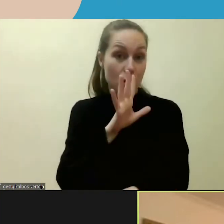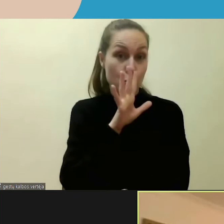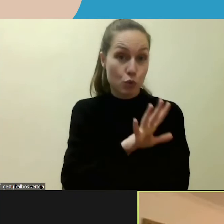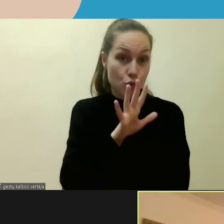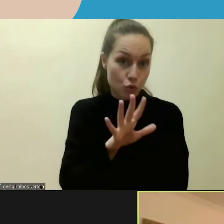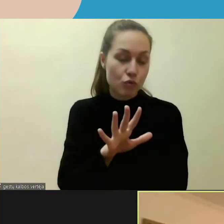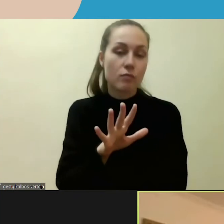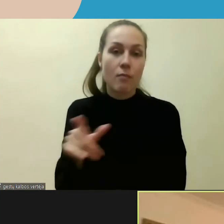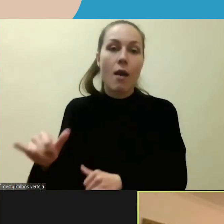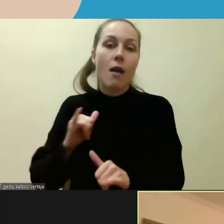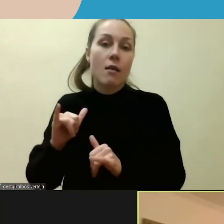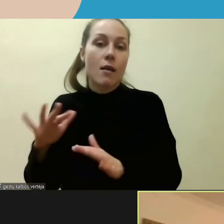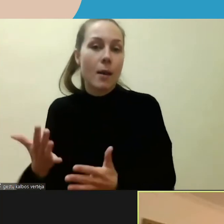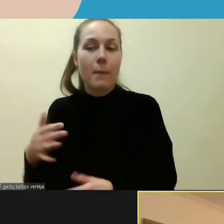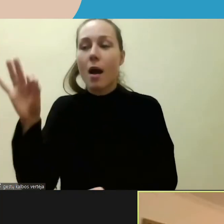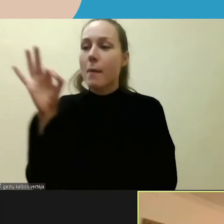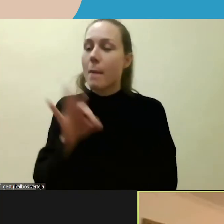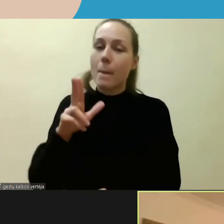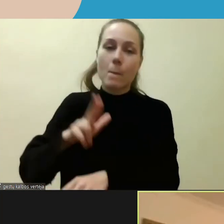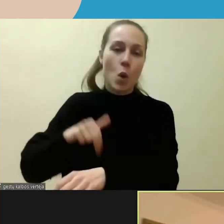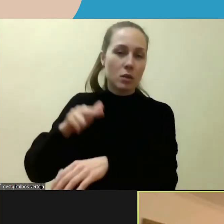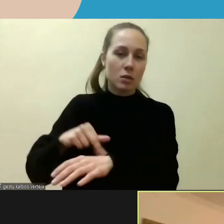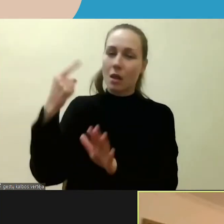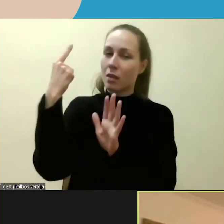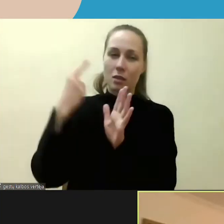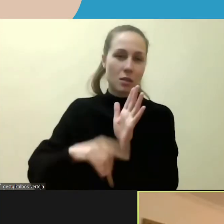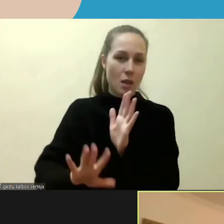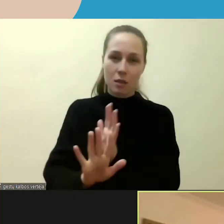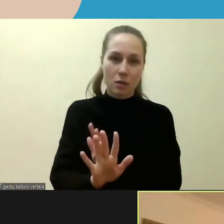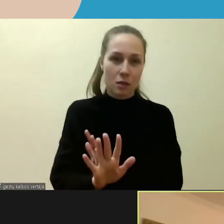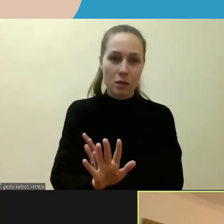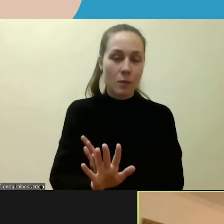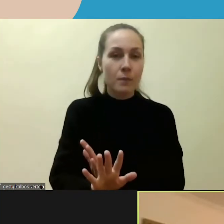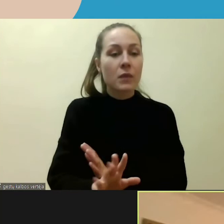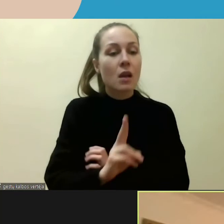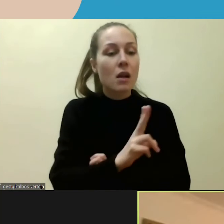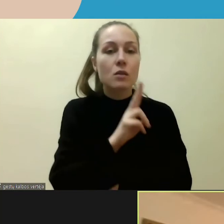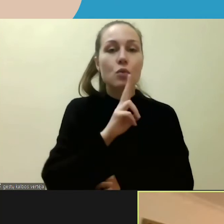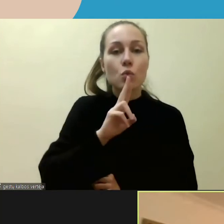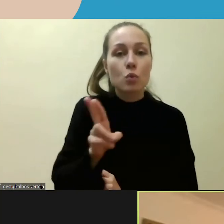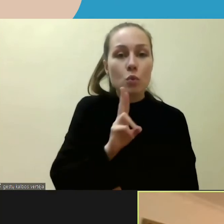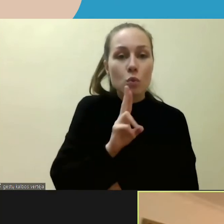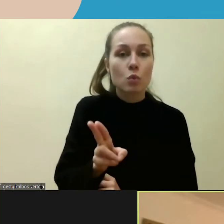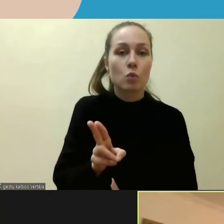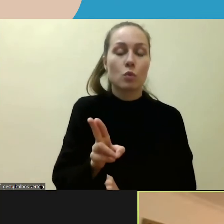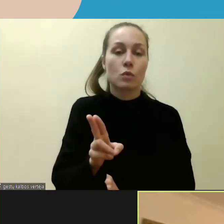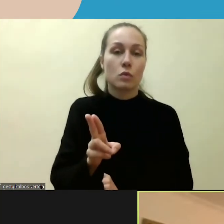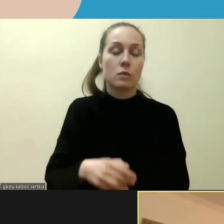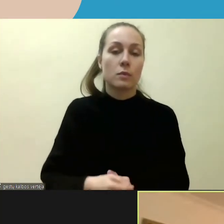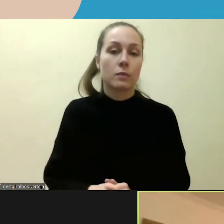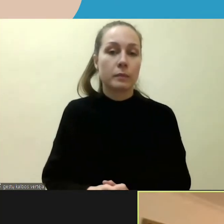linkusi netikėti, elgtis su besiskundžiansiais, kaip su nusikaltėliais.